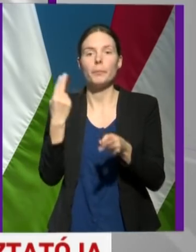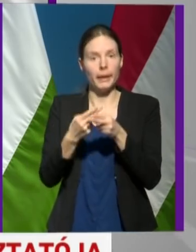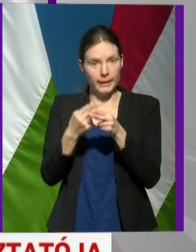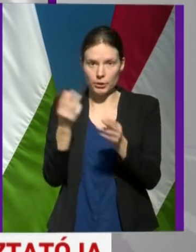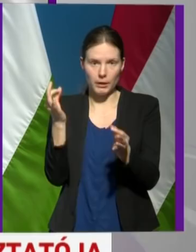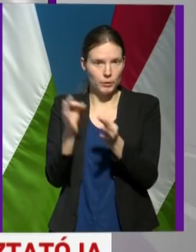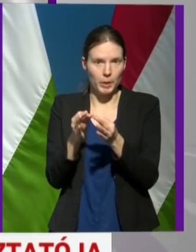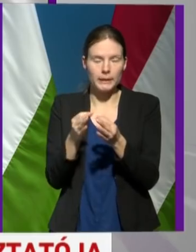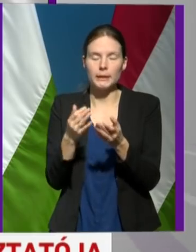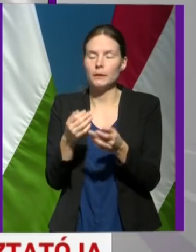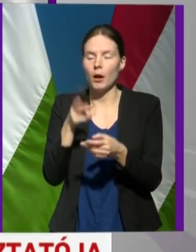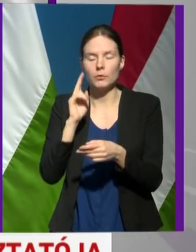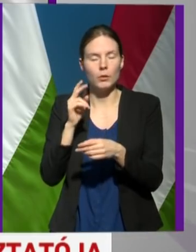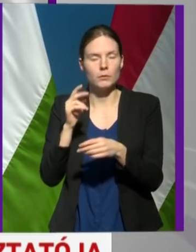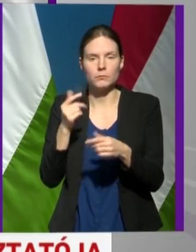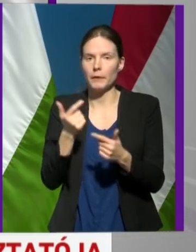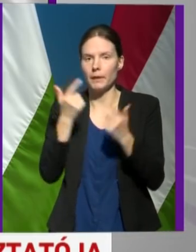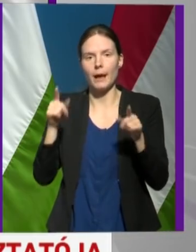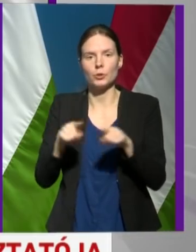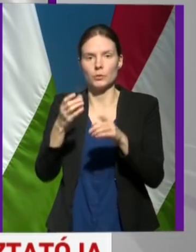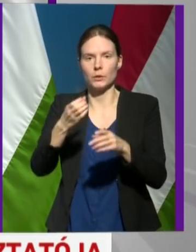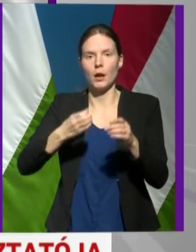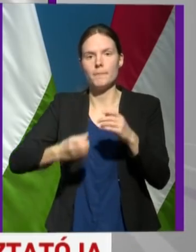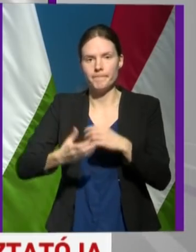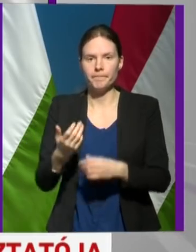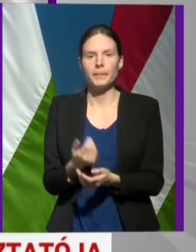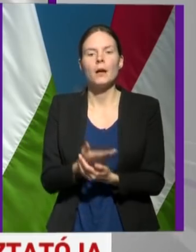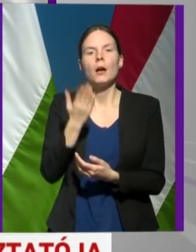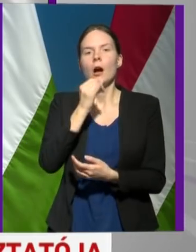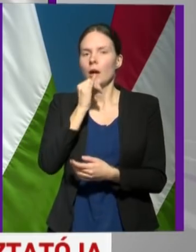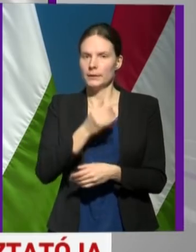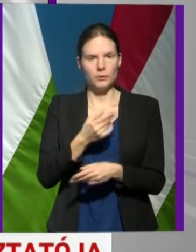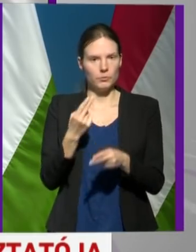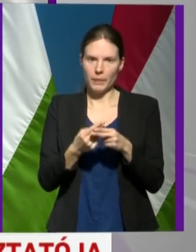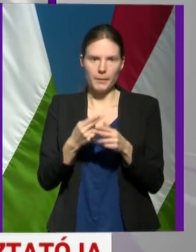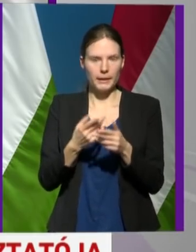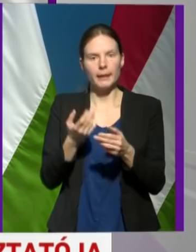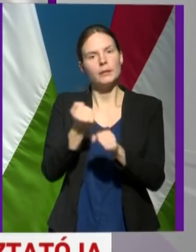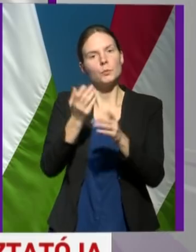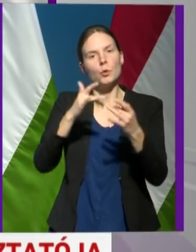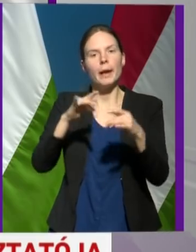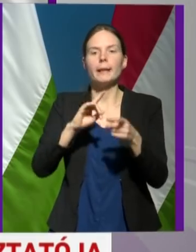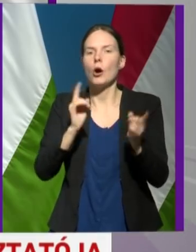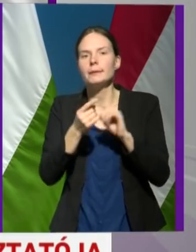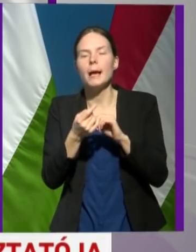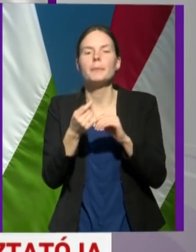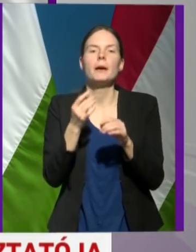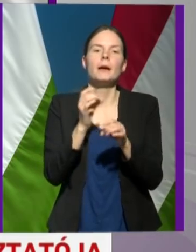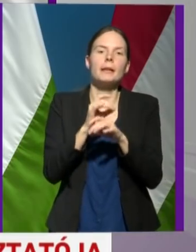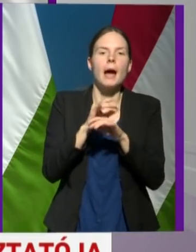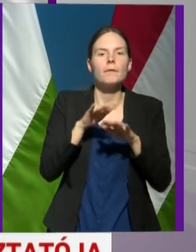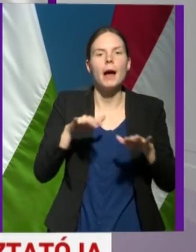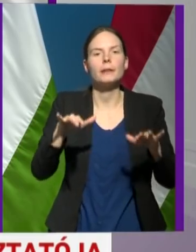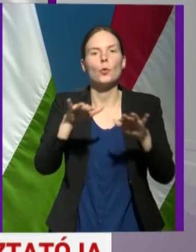történik, akkor egyértelmű. Ha nincs megbetegedés a munkahelyen, hanem járványos fertőzött